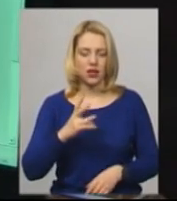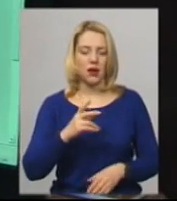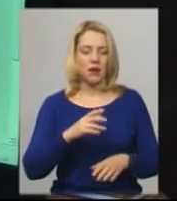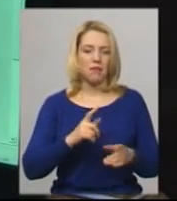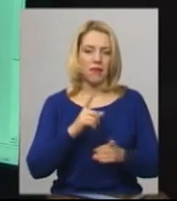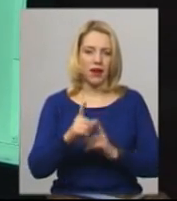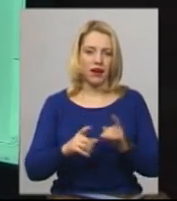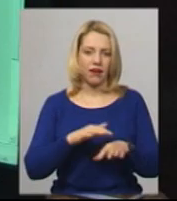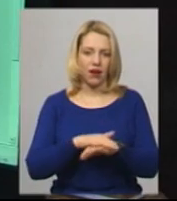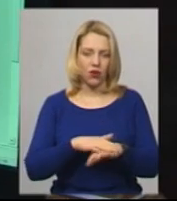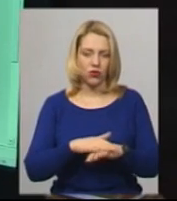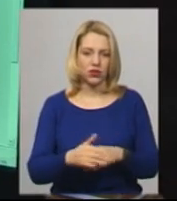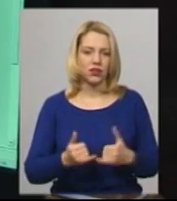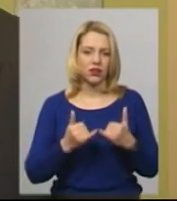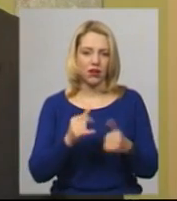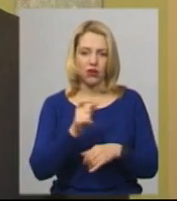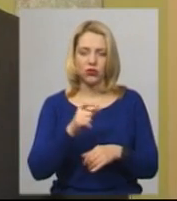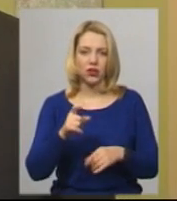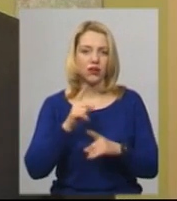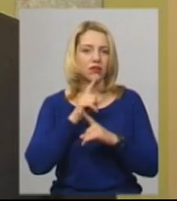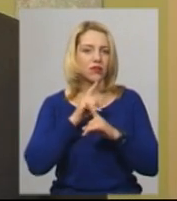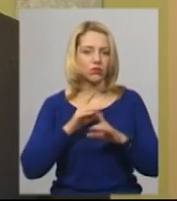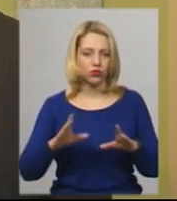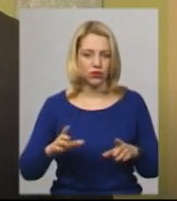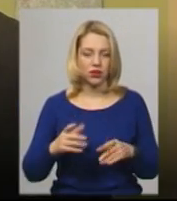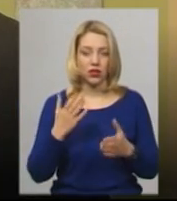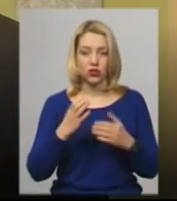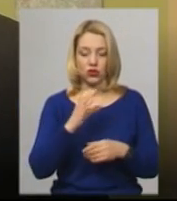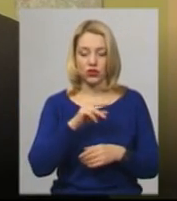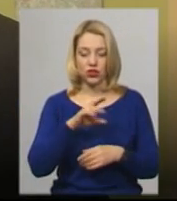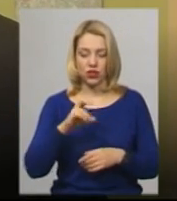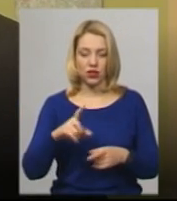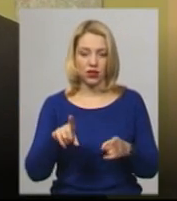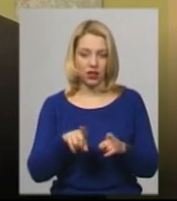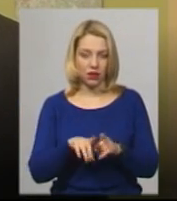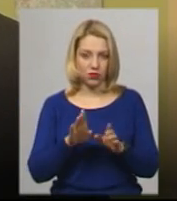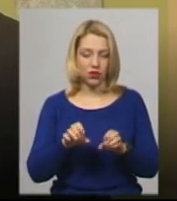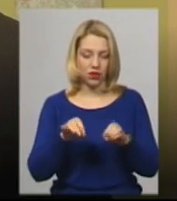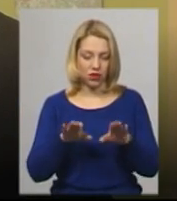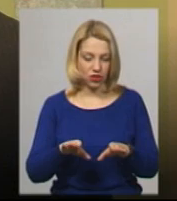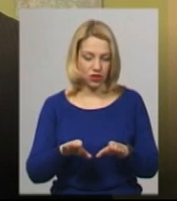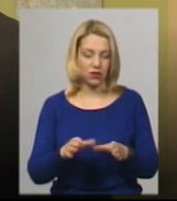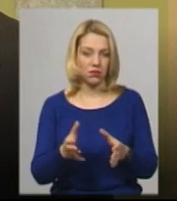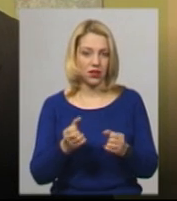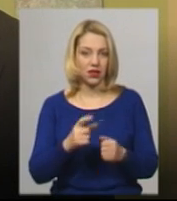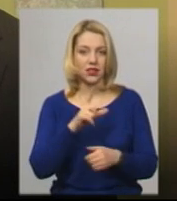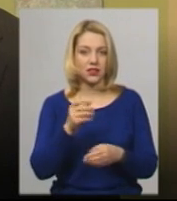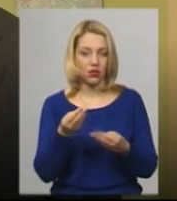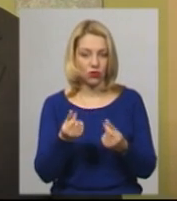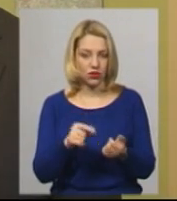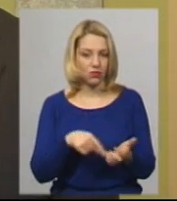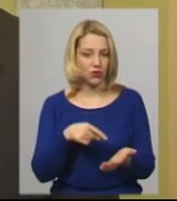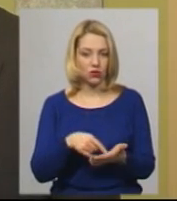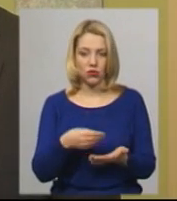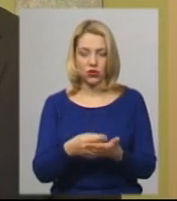найвірогідніше не буде, каже Анатолій Нестерук. Якщо в січні буде таке саме рішення прийнято, знову за рахунок міського бюджету, то ми